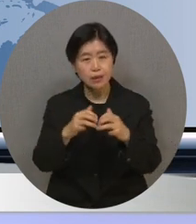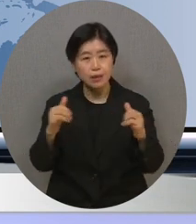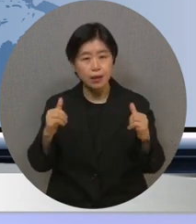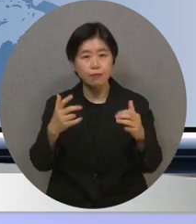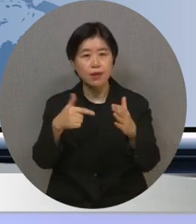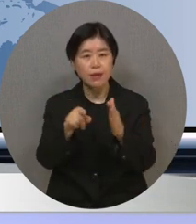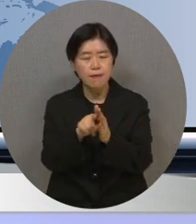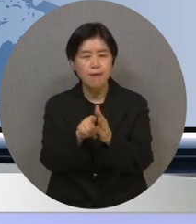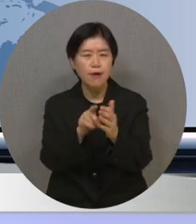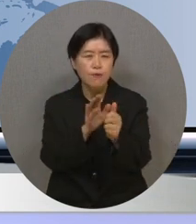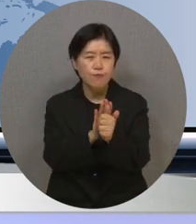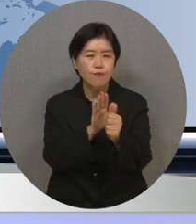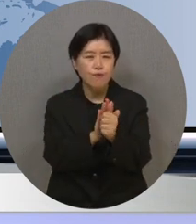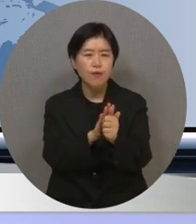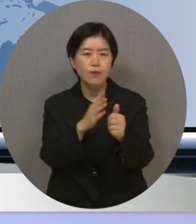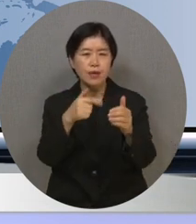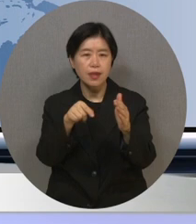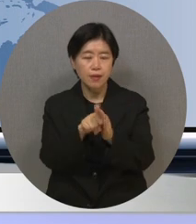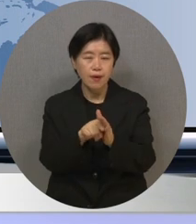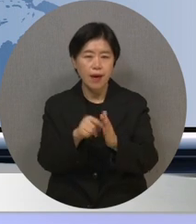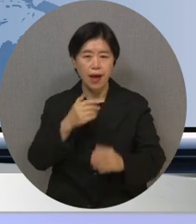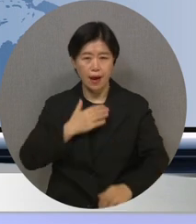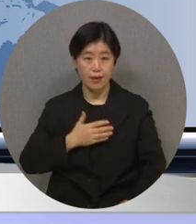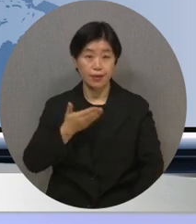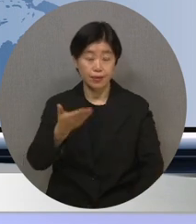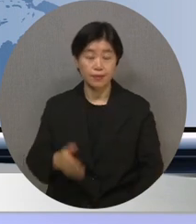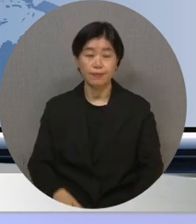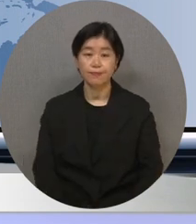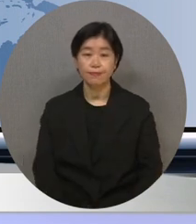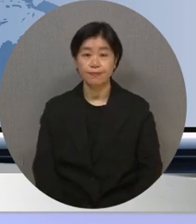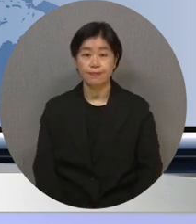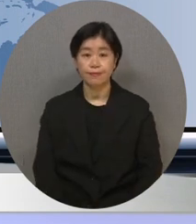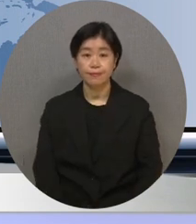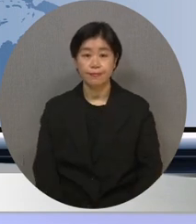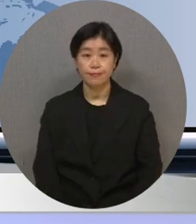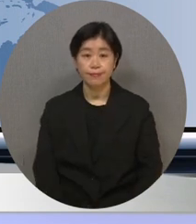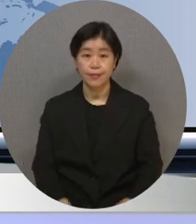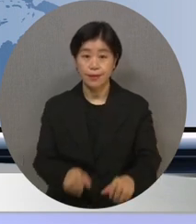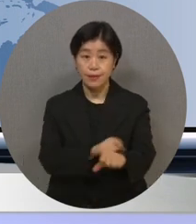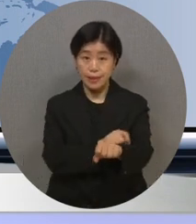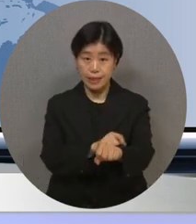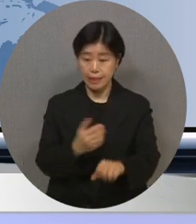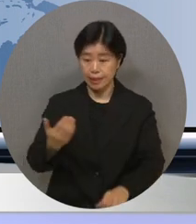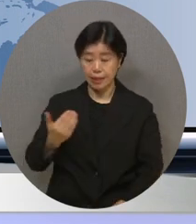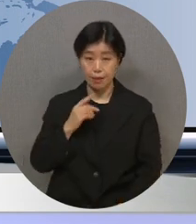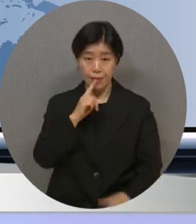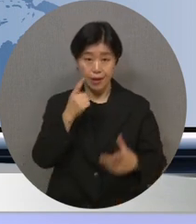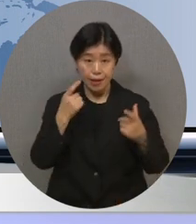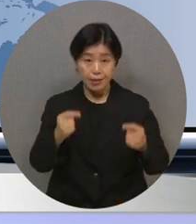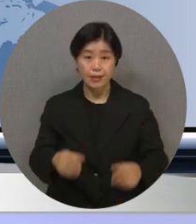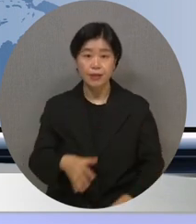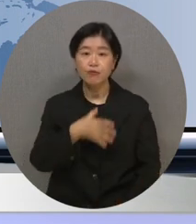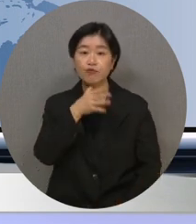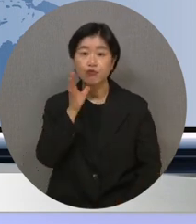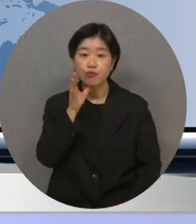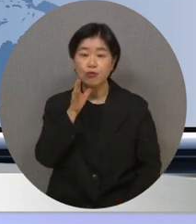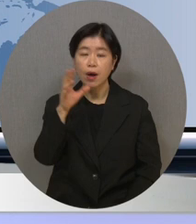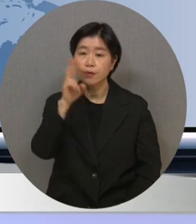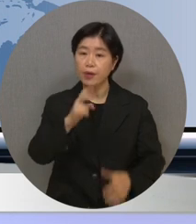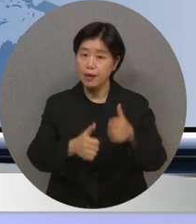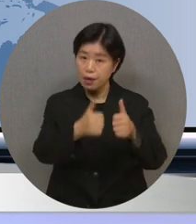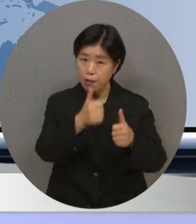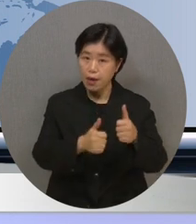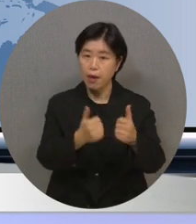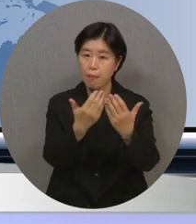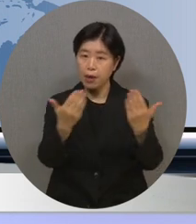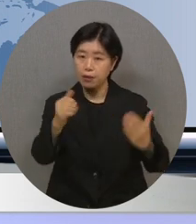현장을 직접 발로 뛰며 지금까지 달려왔습니다. 특히 앞서 전해드린 시니어 트롯가요제와 박람회,